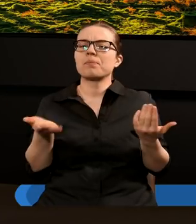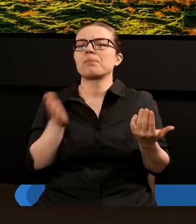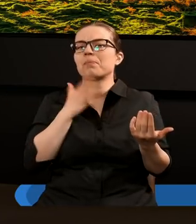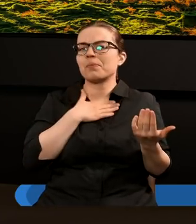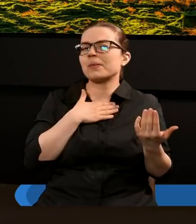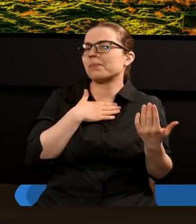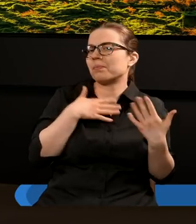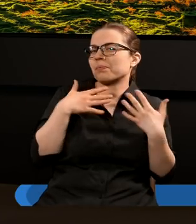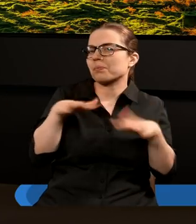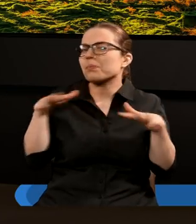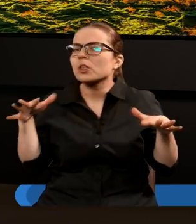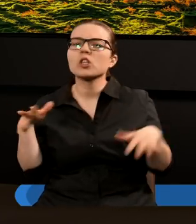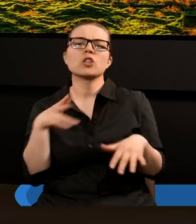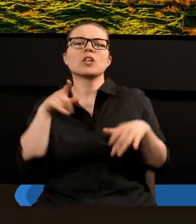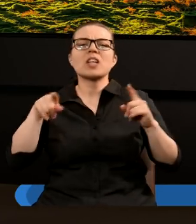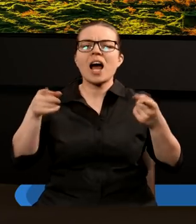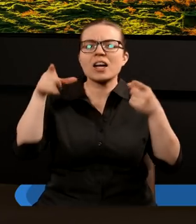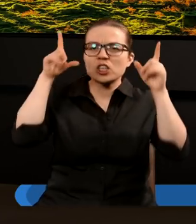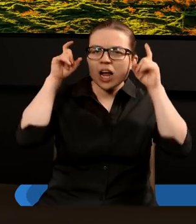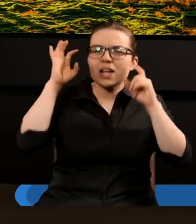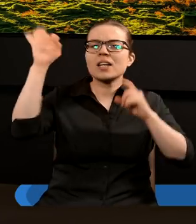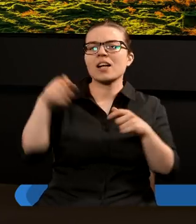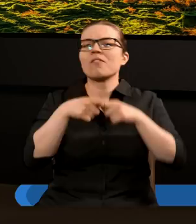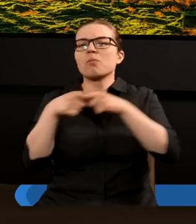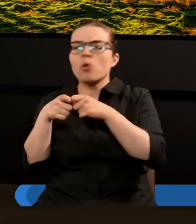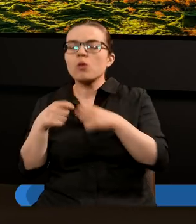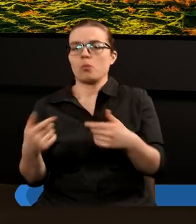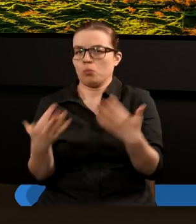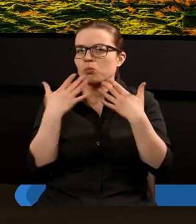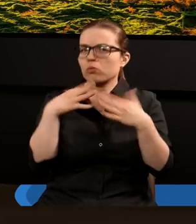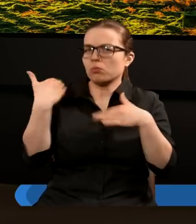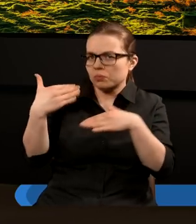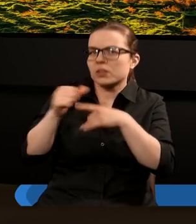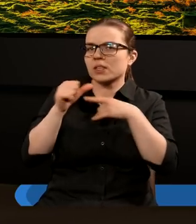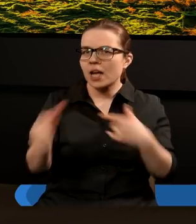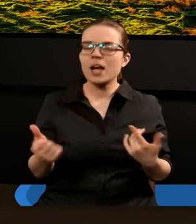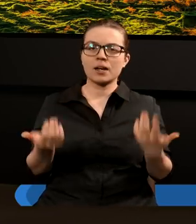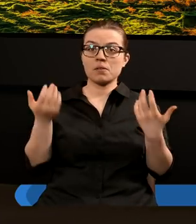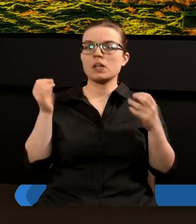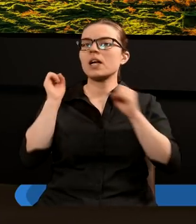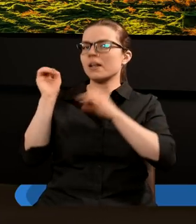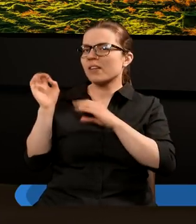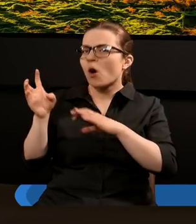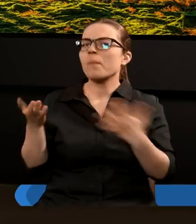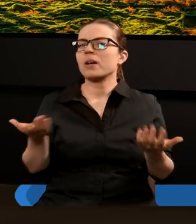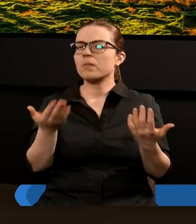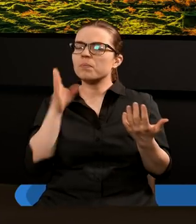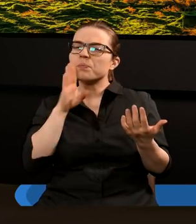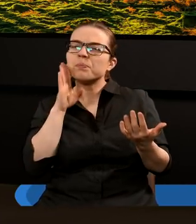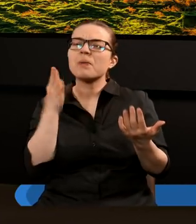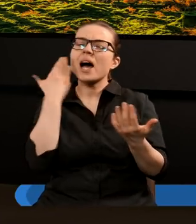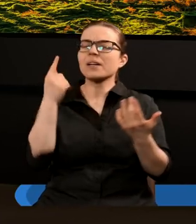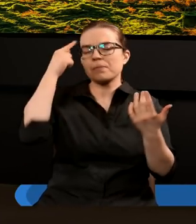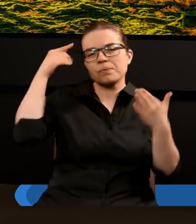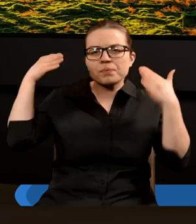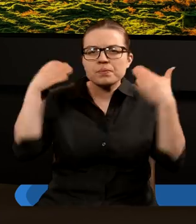również bardzo dużo na temat działalności szatana i jego wspólników powiedziane. Po co nam są takie informacje? Czy nie powinniśmy bardziej się skupić na